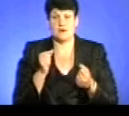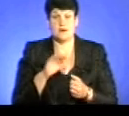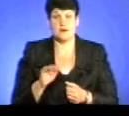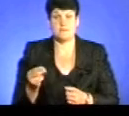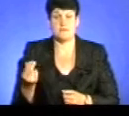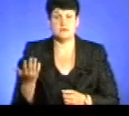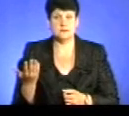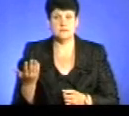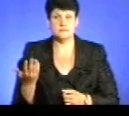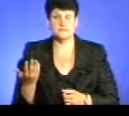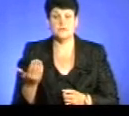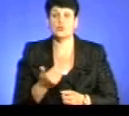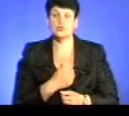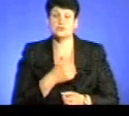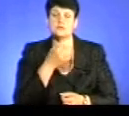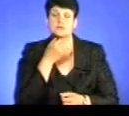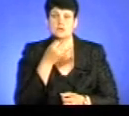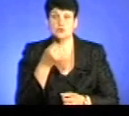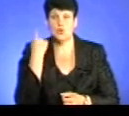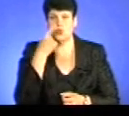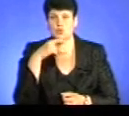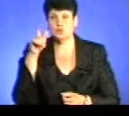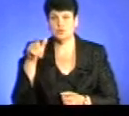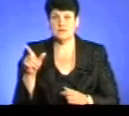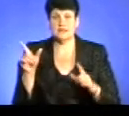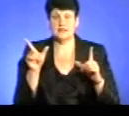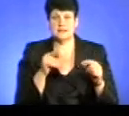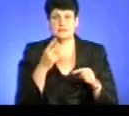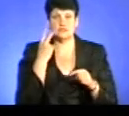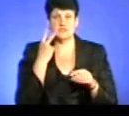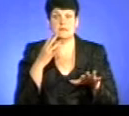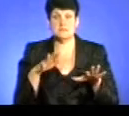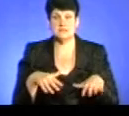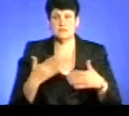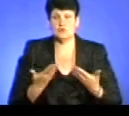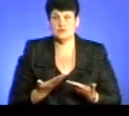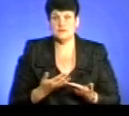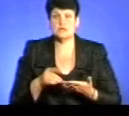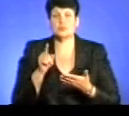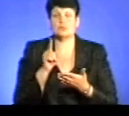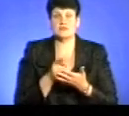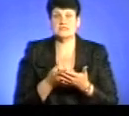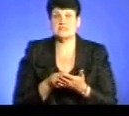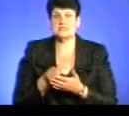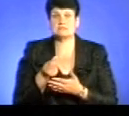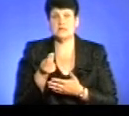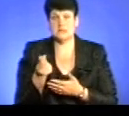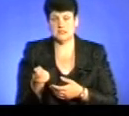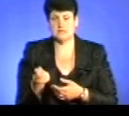перш за все, хочу повідомити, що особа, яка виїжджає на постійне місце проживання, вона зобов'язана сплатити